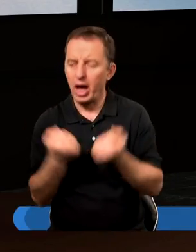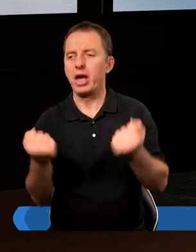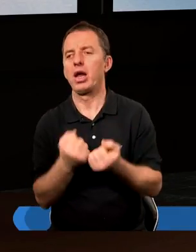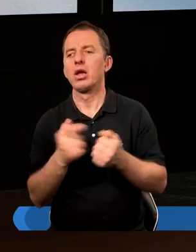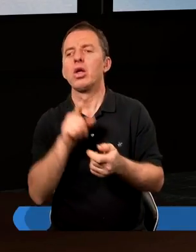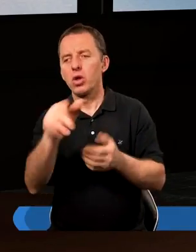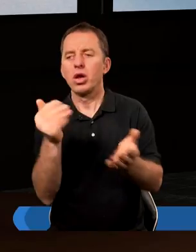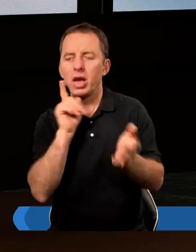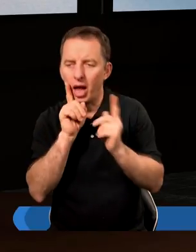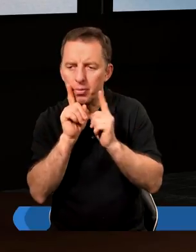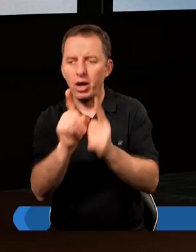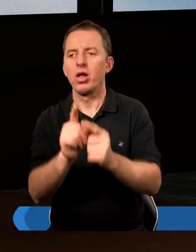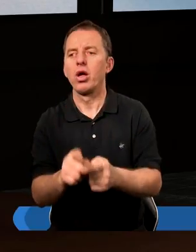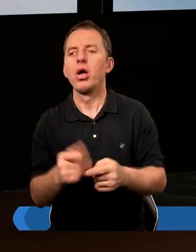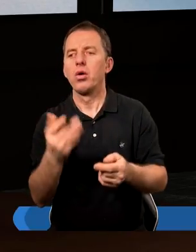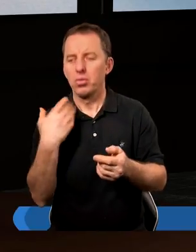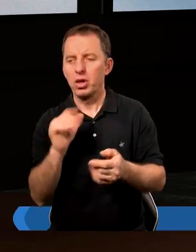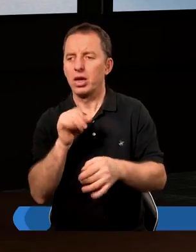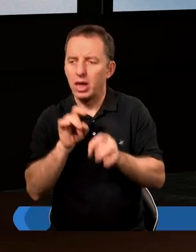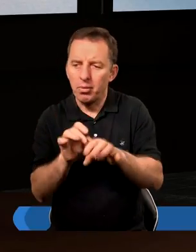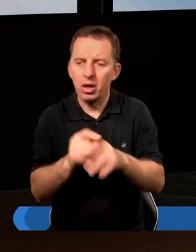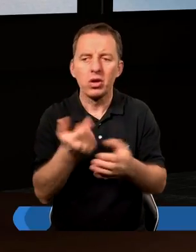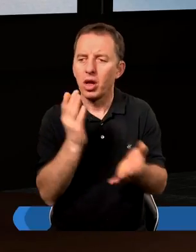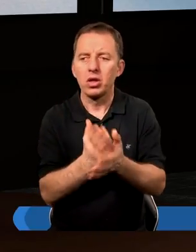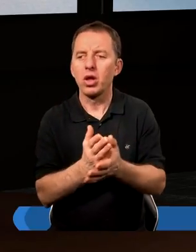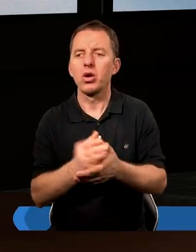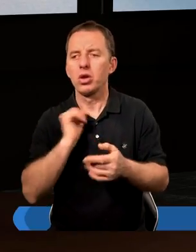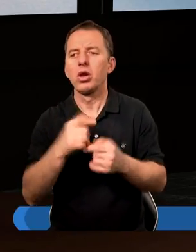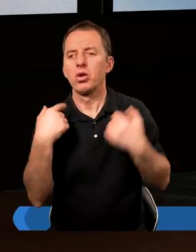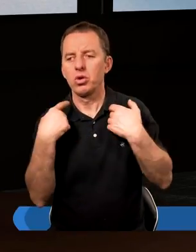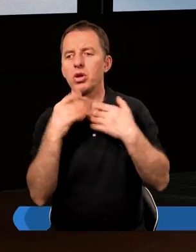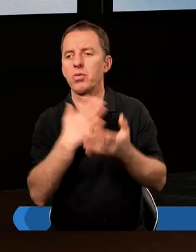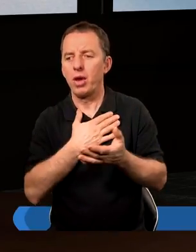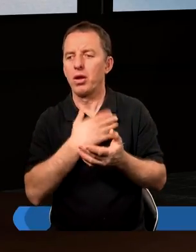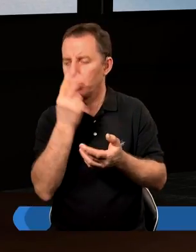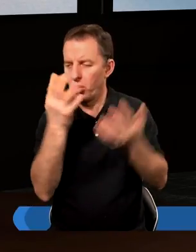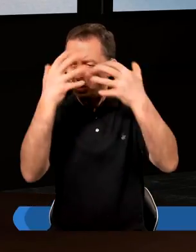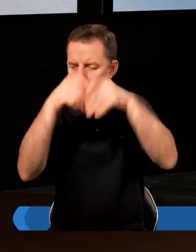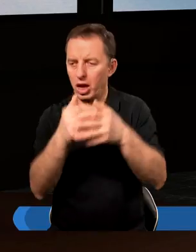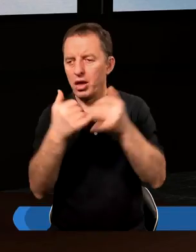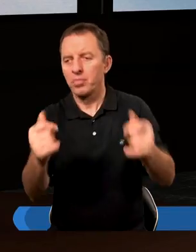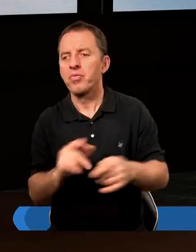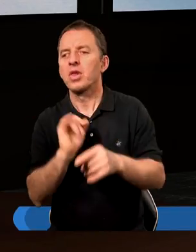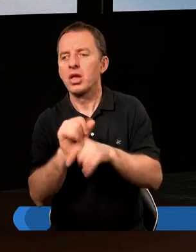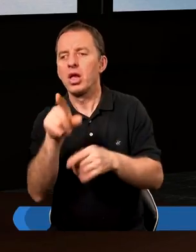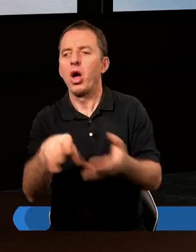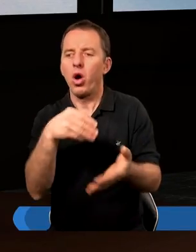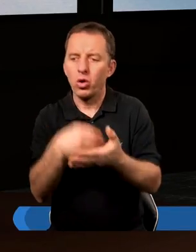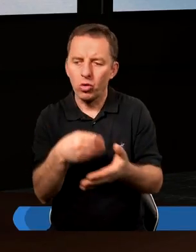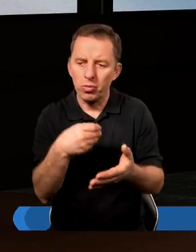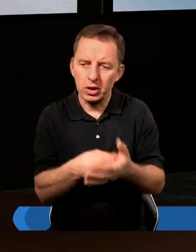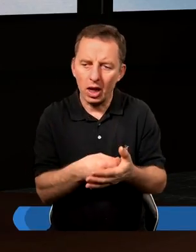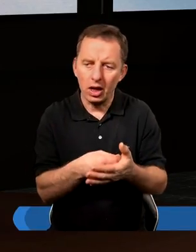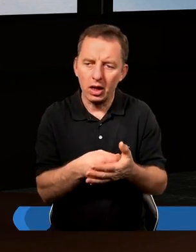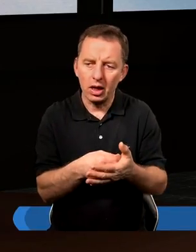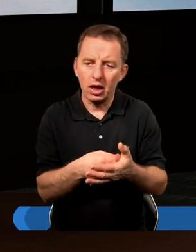o coś, co jest naprawdę warto zabiegania. Nie koncentrować się na sobie, koncentrować się na innych. Chrystus jako odkupiciel